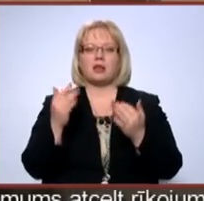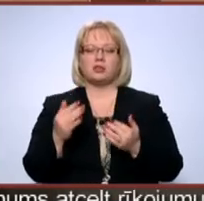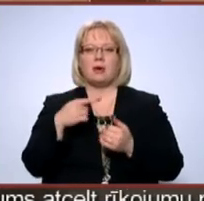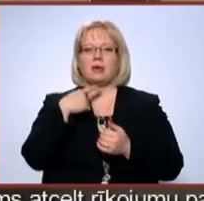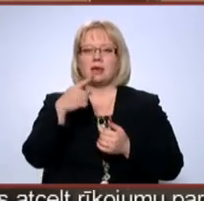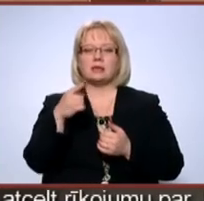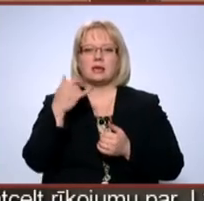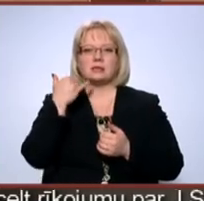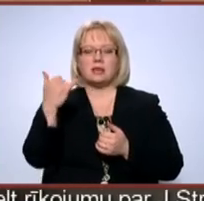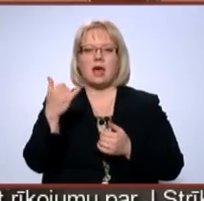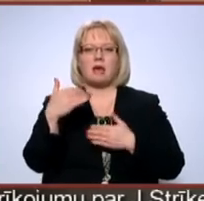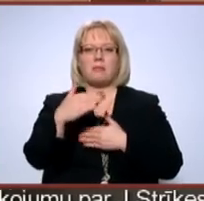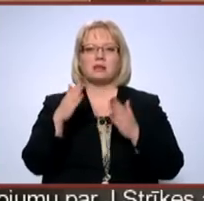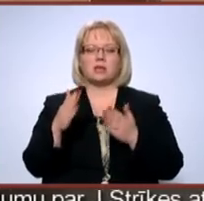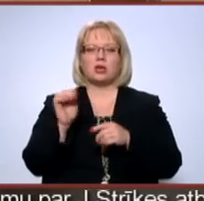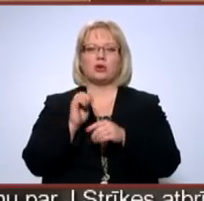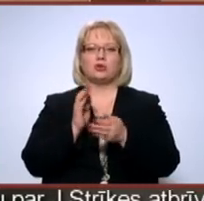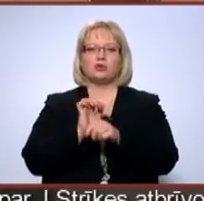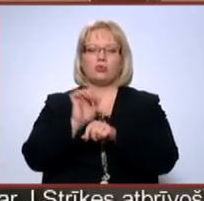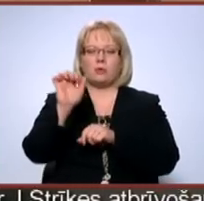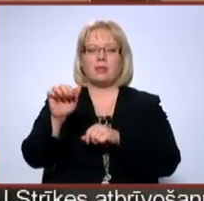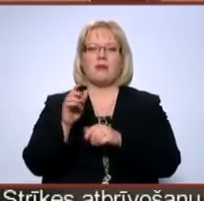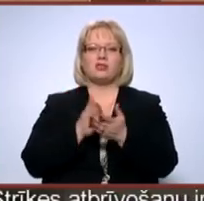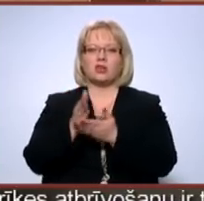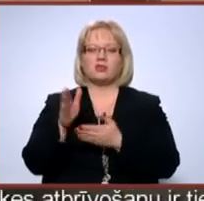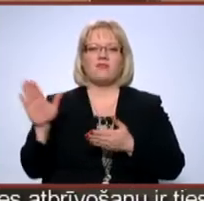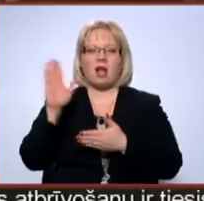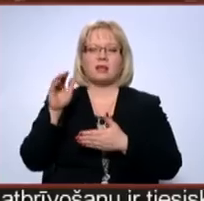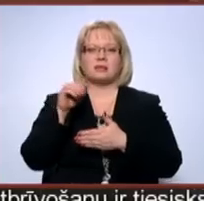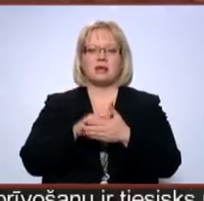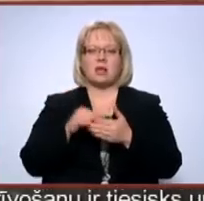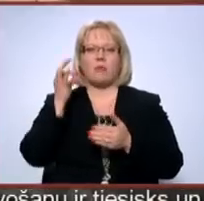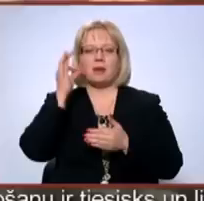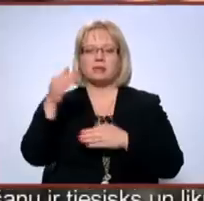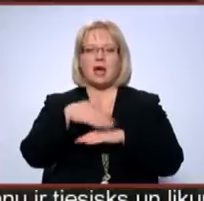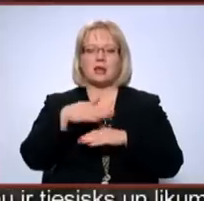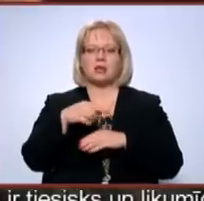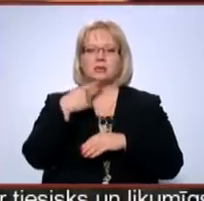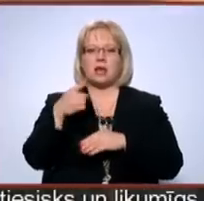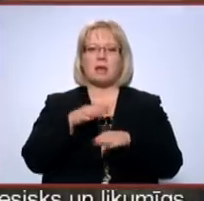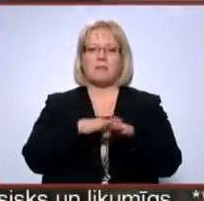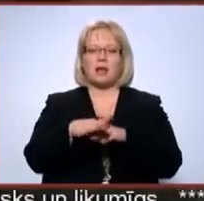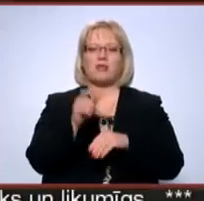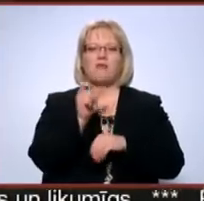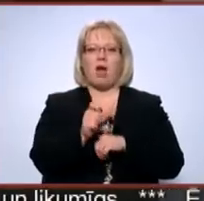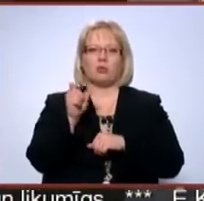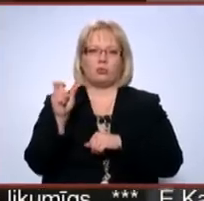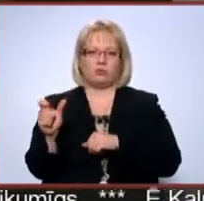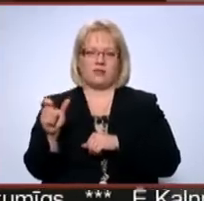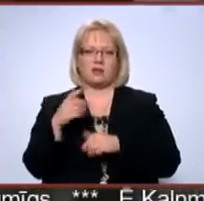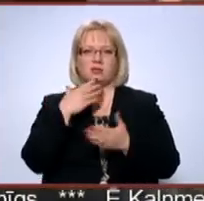sazināties ar paciņas sūtītāju, lai viņš vēršas savas valsts pastāvuma precizējā adresi, tātad norāda pilnu saņēmēju vārdu un uzvārdu.